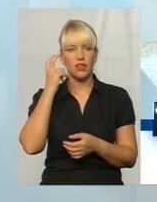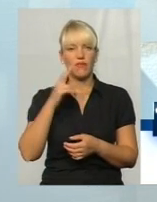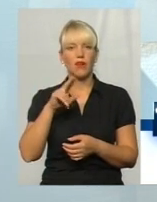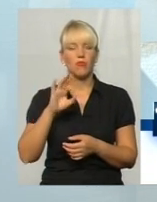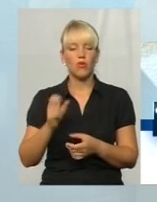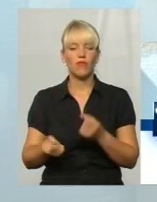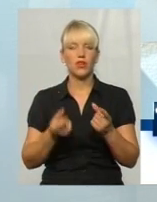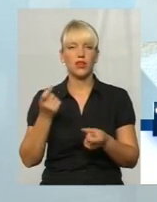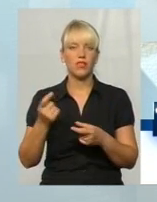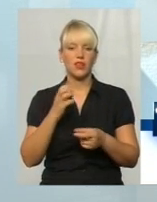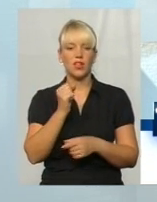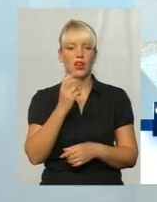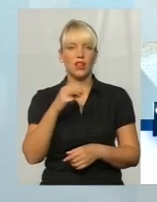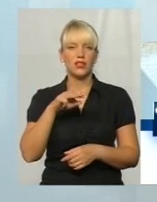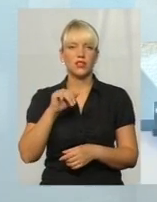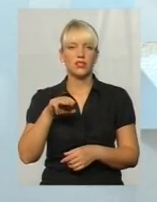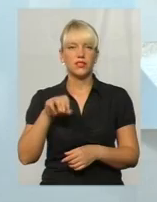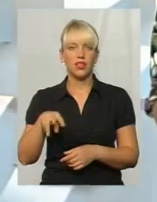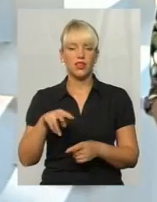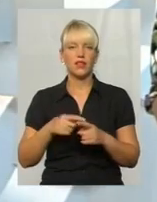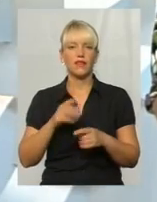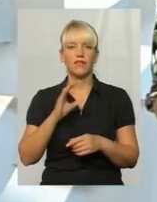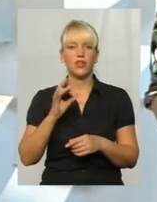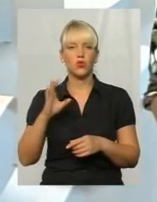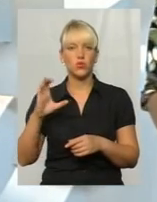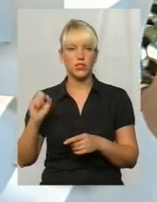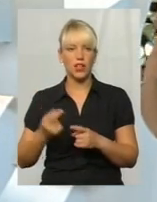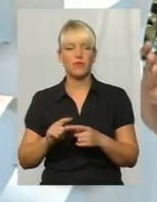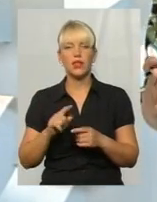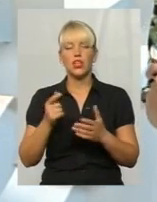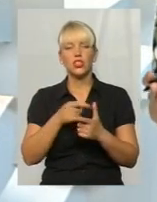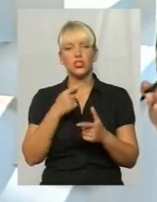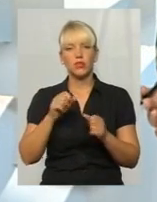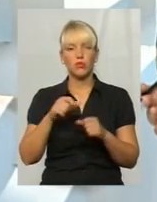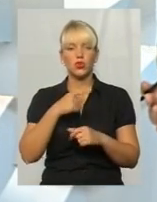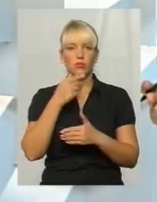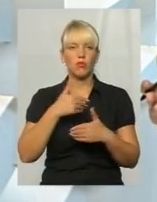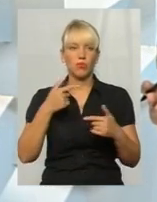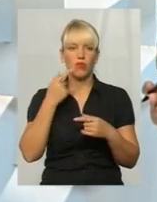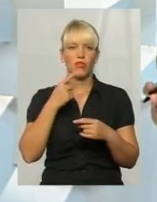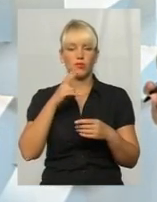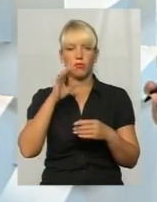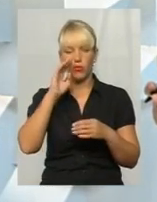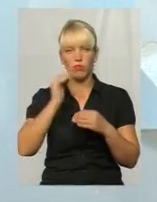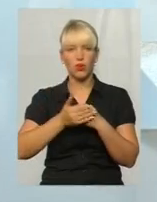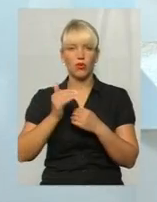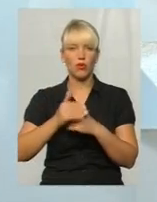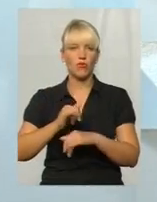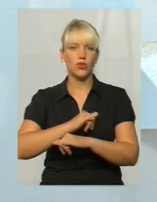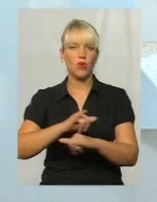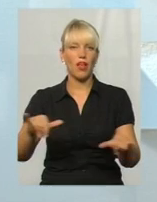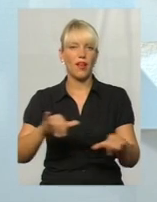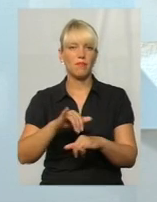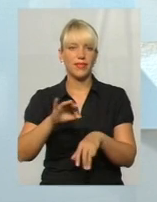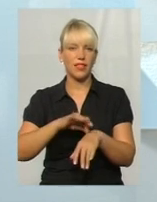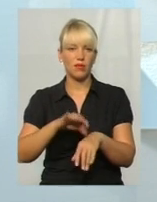просто незакуплені препарати. Чи можемо ми говорити про приховану епідемію? Ми можемо смело, ми смело